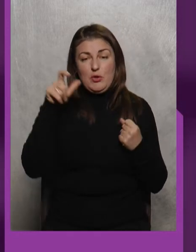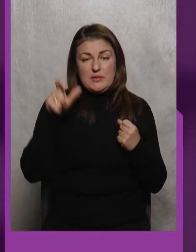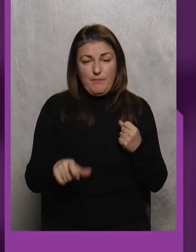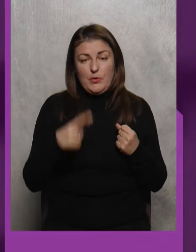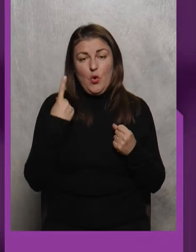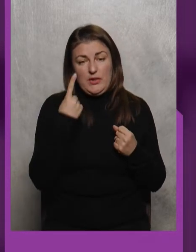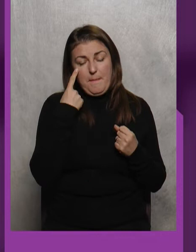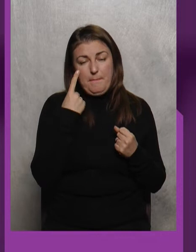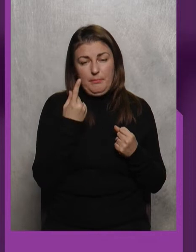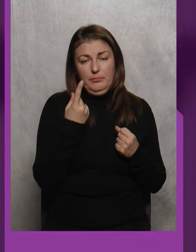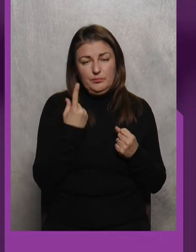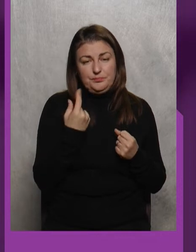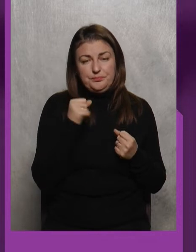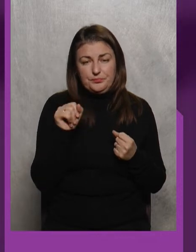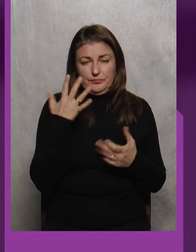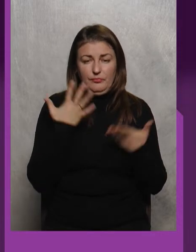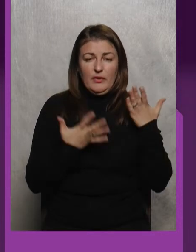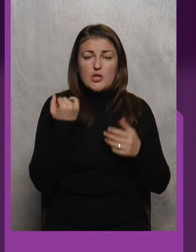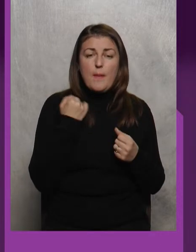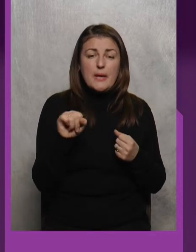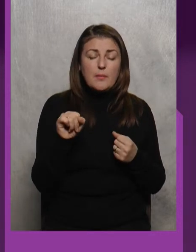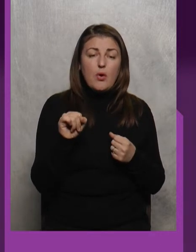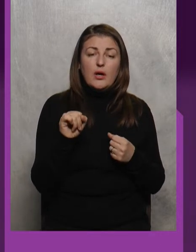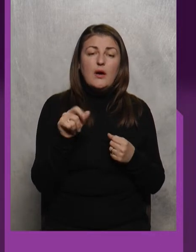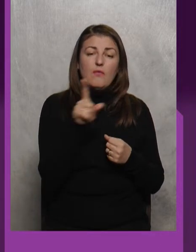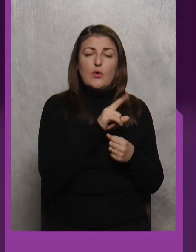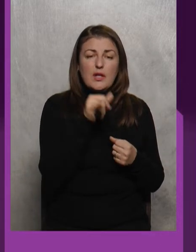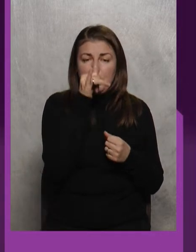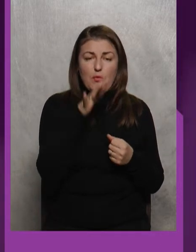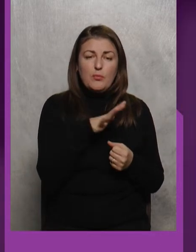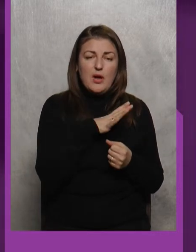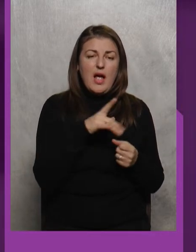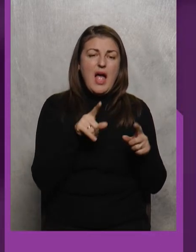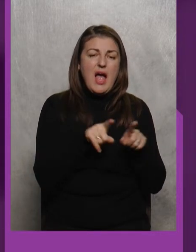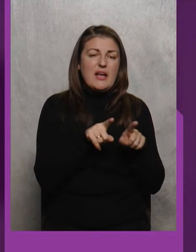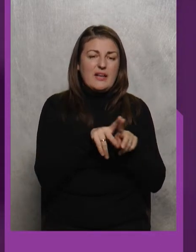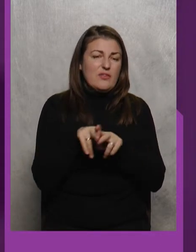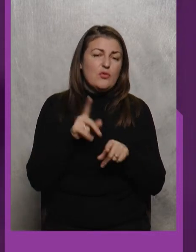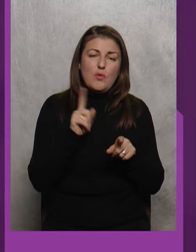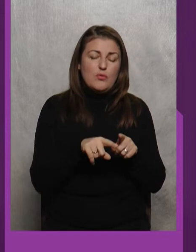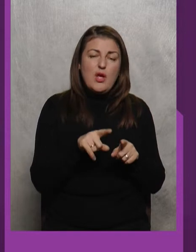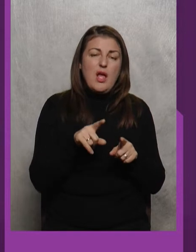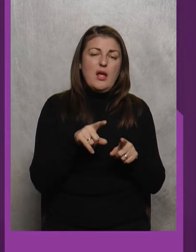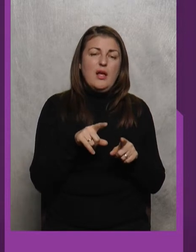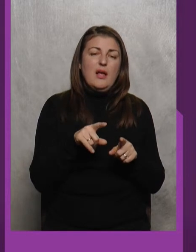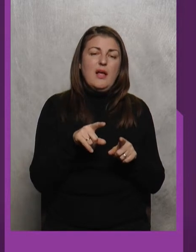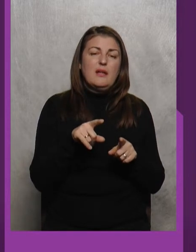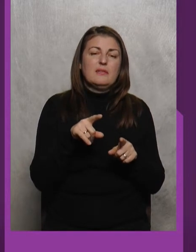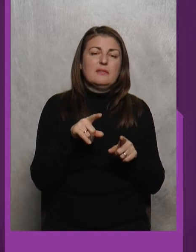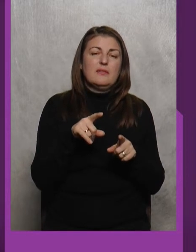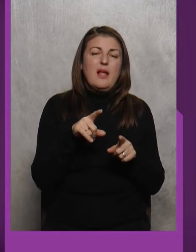один бал? спортсмен, одна перемога Ага Якщо перемоги, вони не можуть бути рівні, тому не чорне число спортсменів